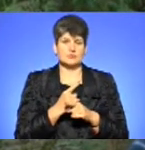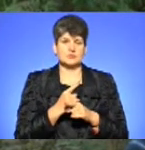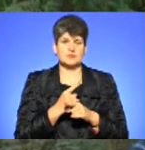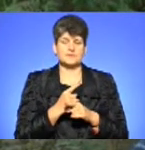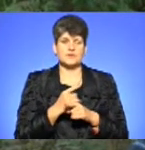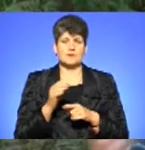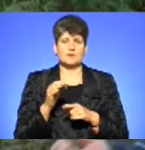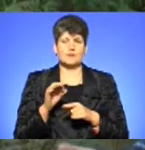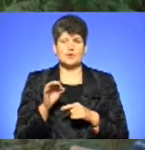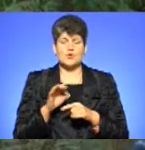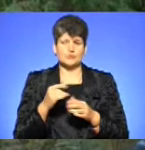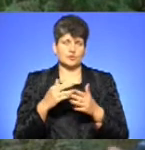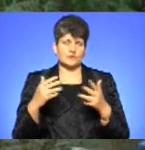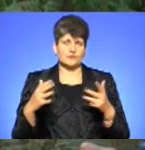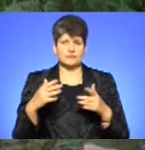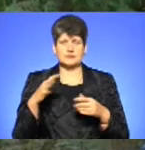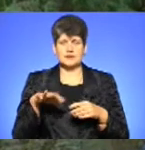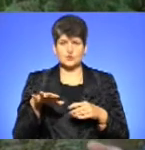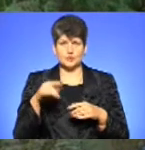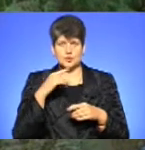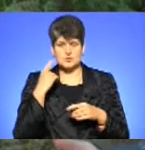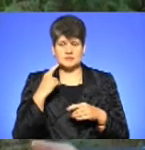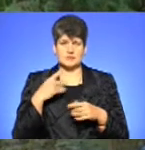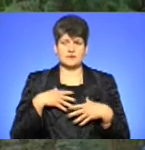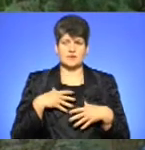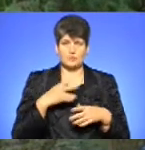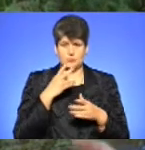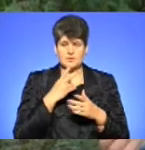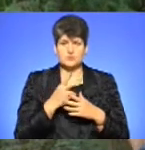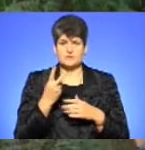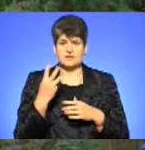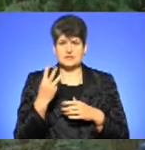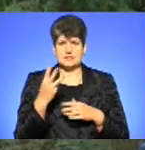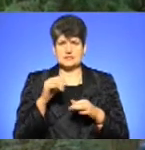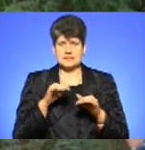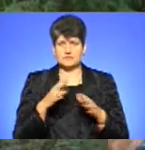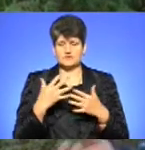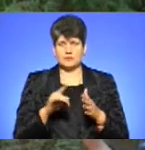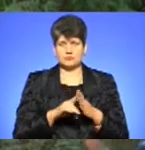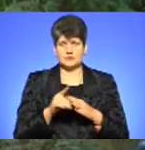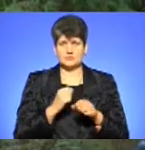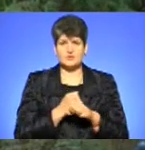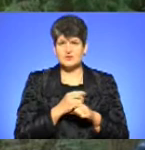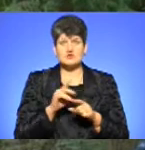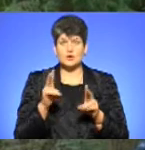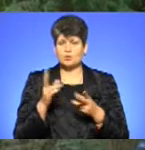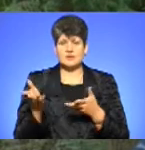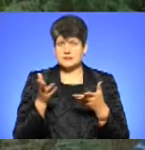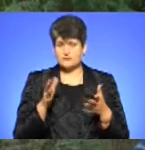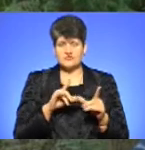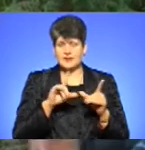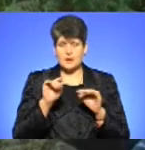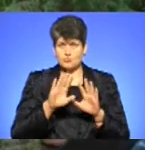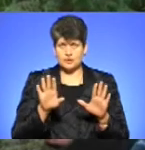території Росії і по Криму. Ми бачимо реакцію. Два-три заходи, наступні виконавці вже почали реагувати, вже клуби не запросять. Вони навіть не